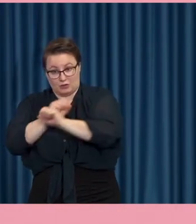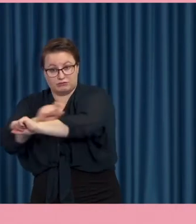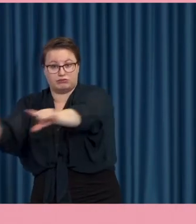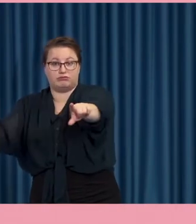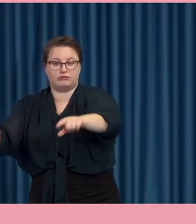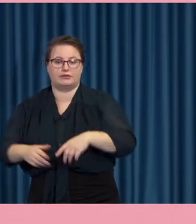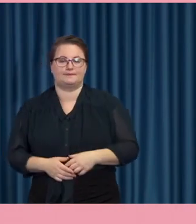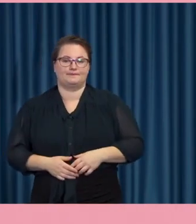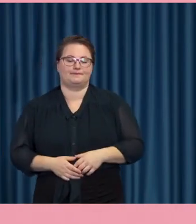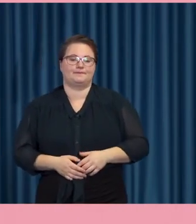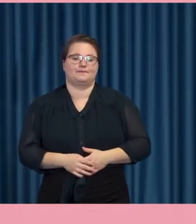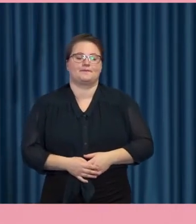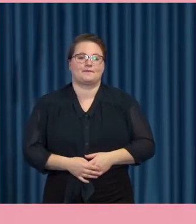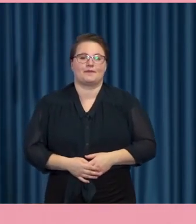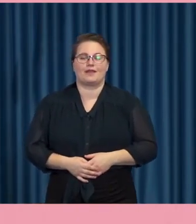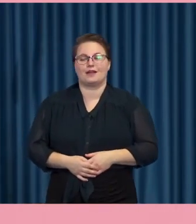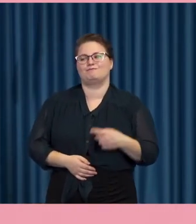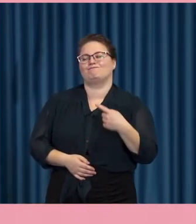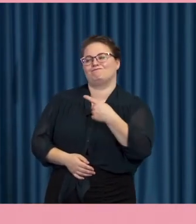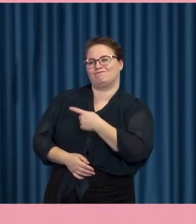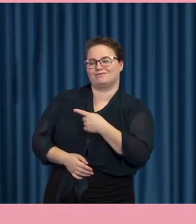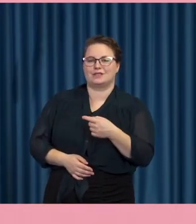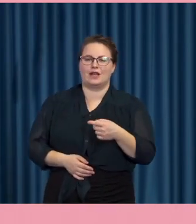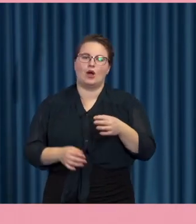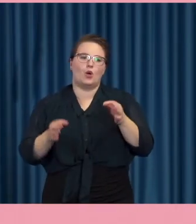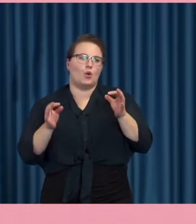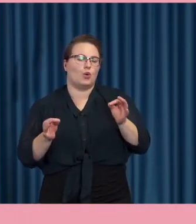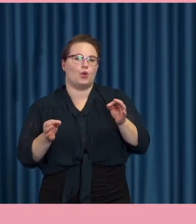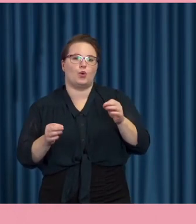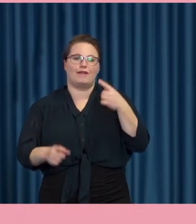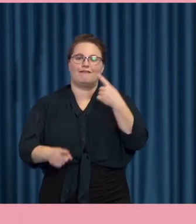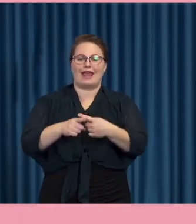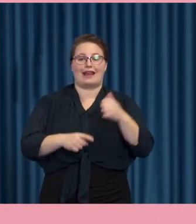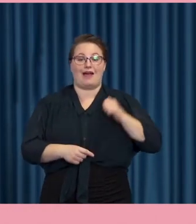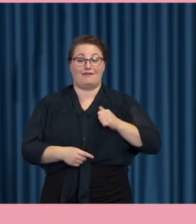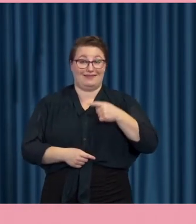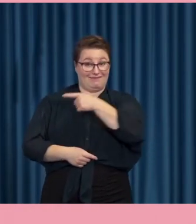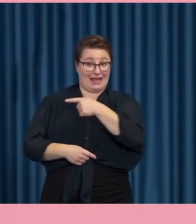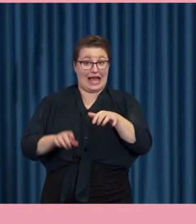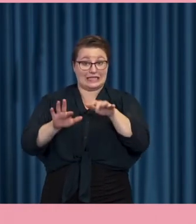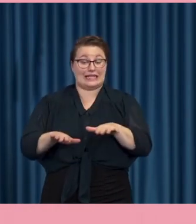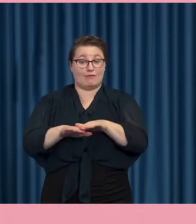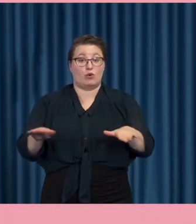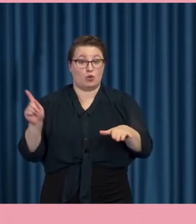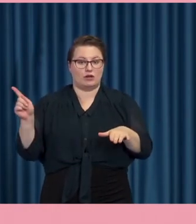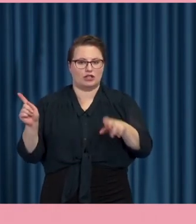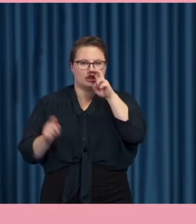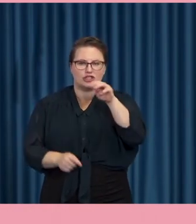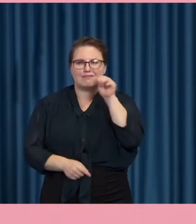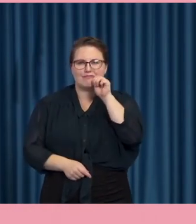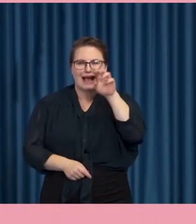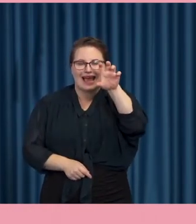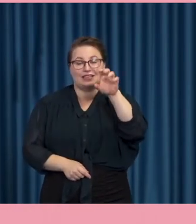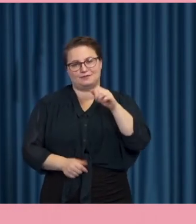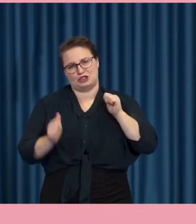På tal om ett sånt här hur någonting blir enklare att använda det här är ett sånt skrivbord. Mailprogrammet som ligger här det är tyvärr